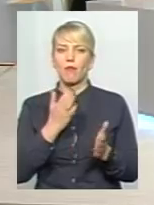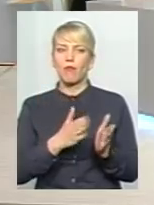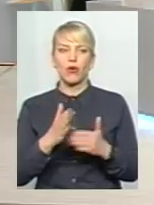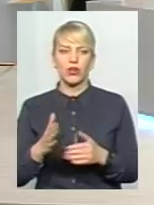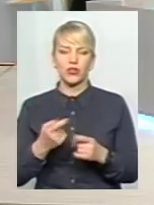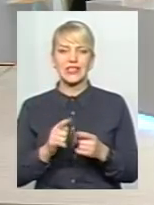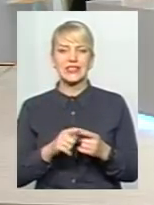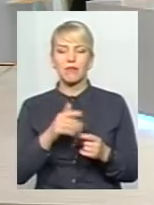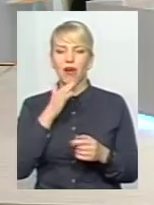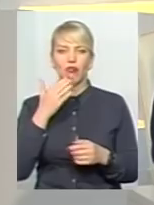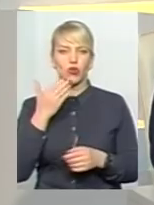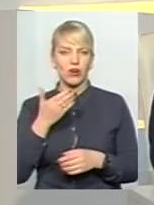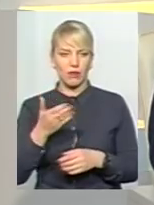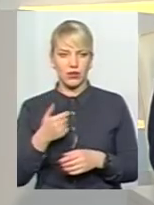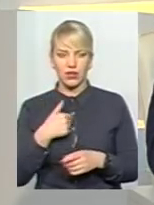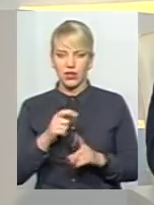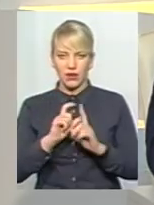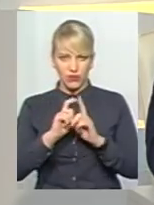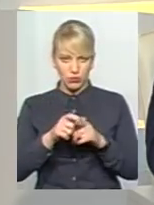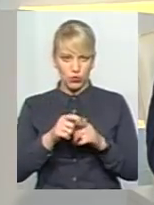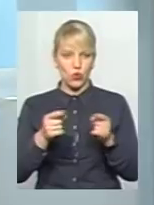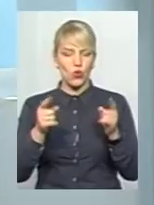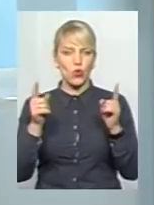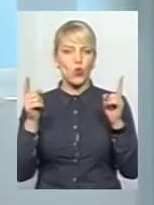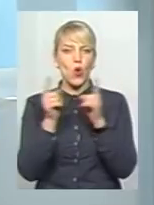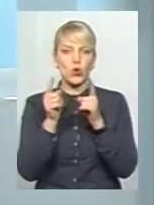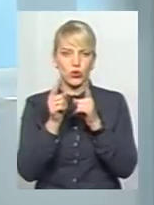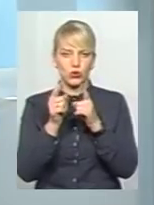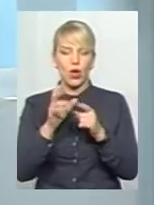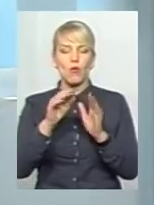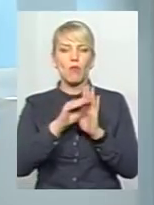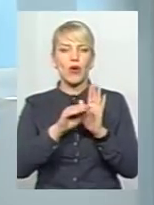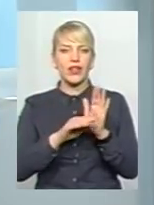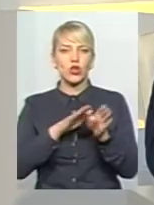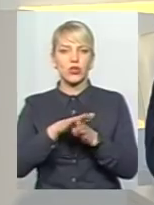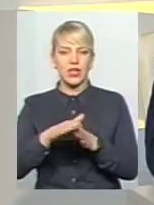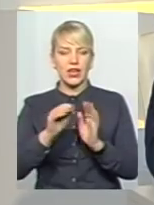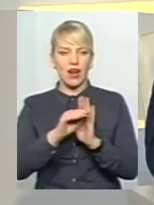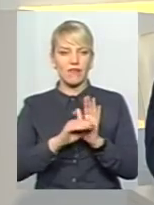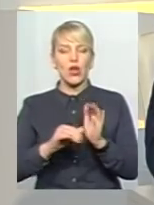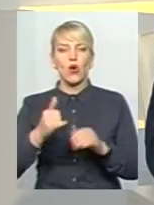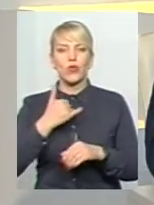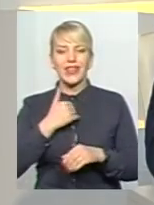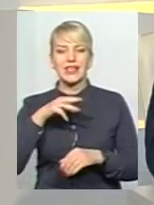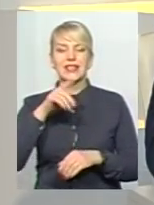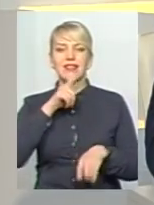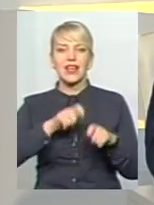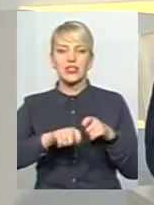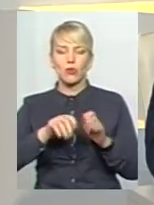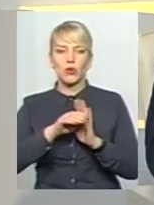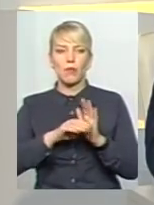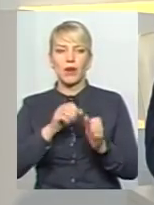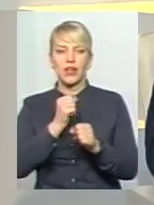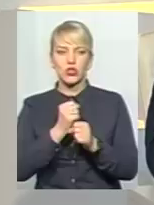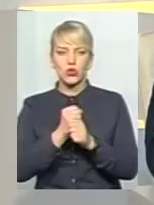їх, насправді, багато. Я буквально дуже коротко по порядку і дотримання графіків. У нас зараз в тестовому режимі працює система